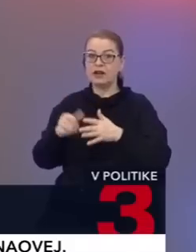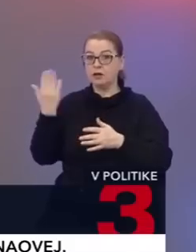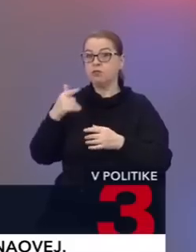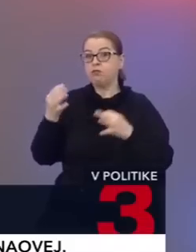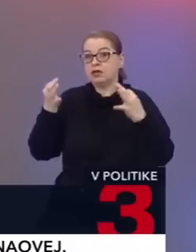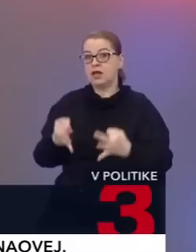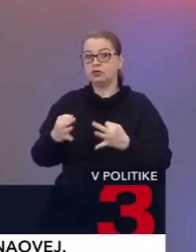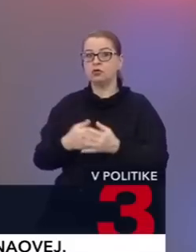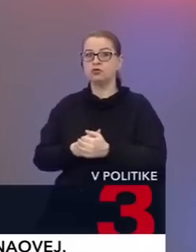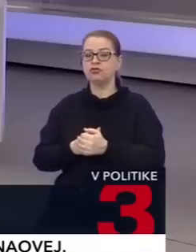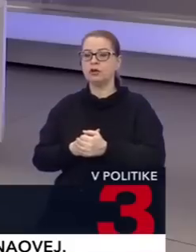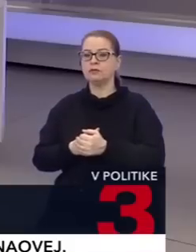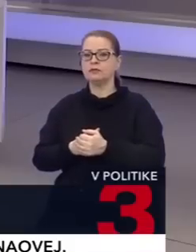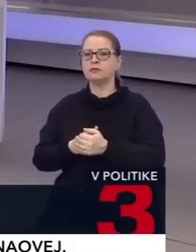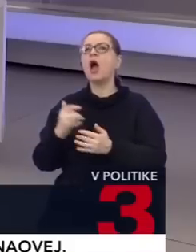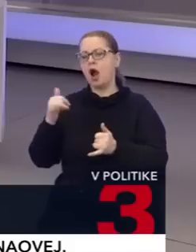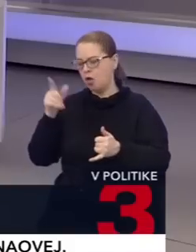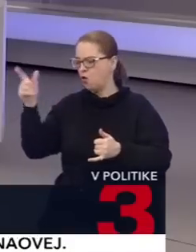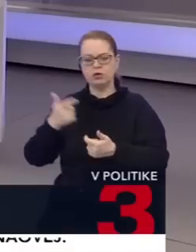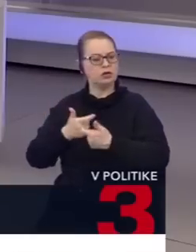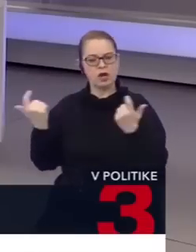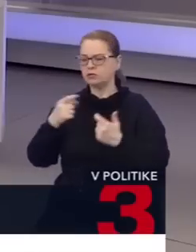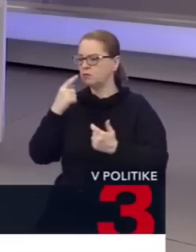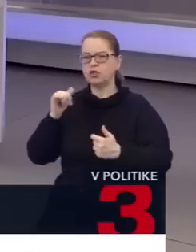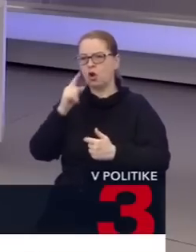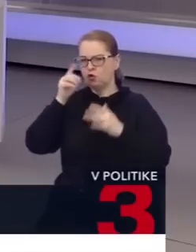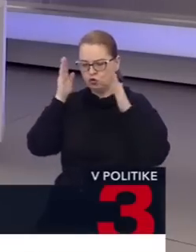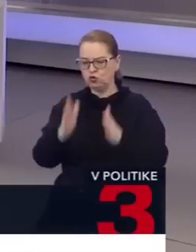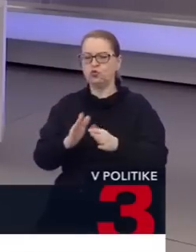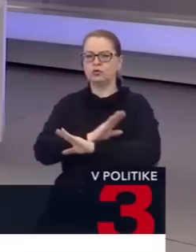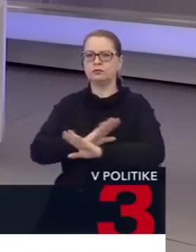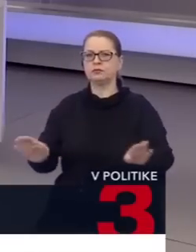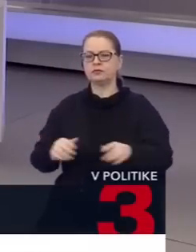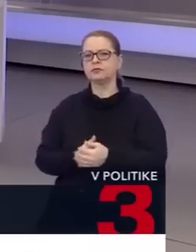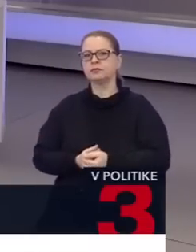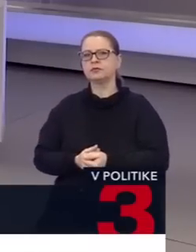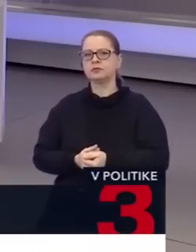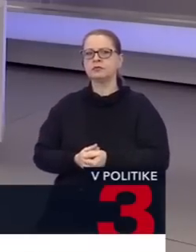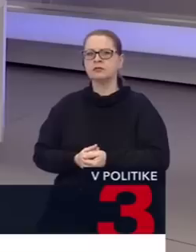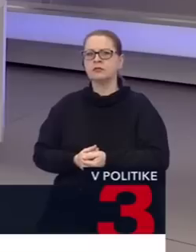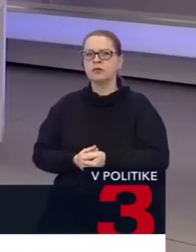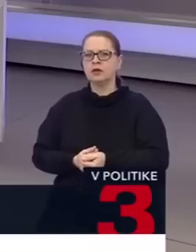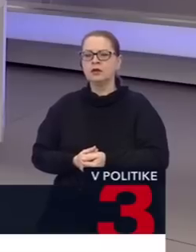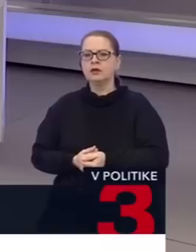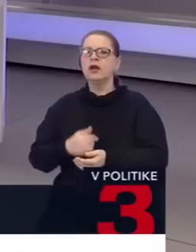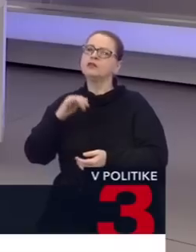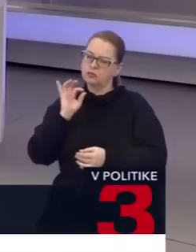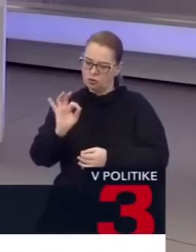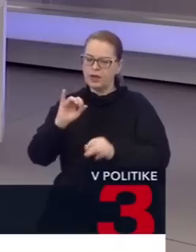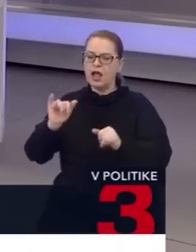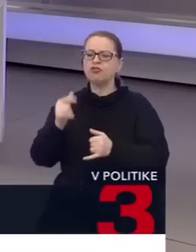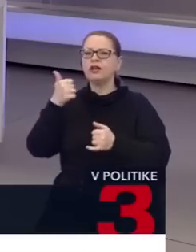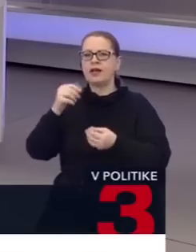jednoduchšie. Ale oni sa jasne zadefinovali, oni sa zabetonovali na jún a tým pádom. Dobre, poďme ešte k tej technikáli, ktorú ste